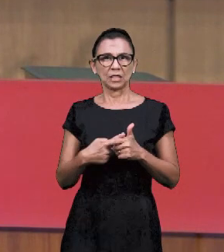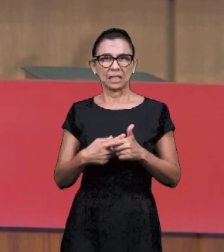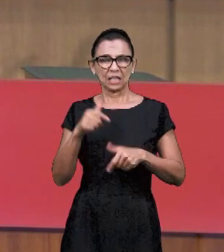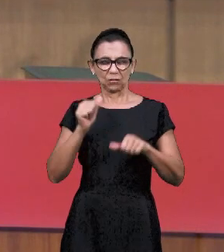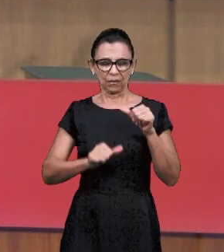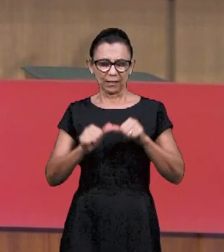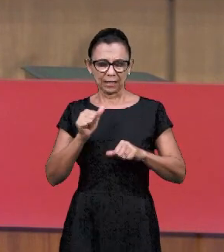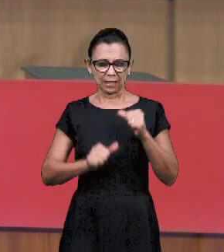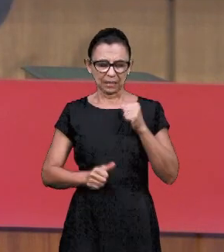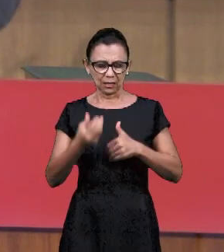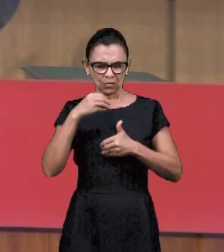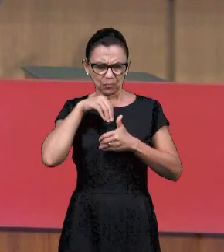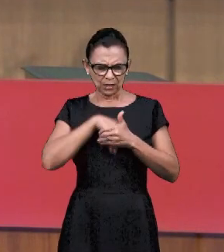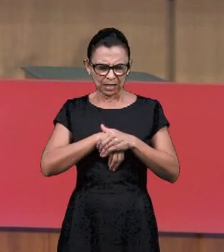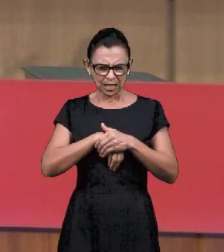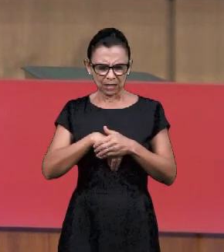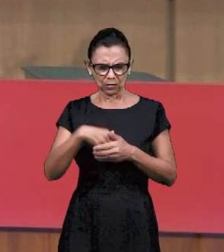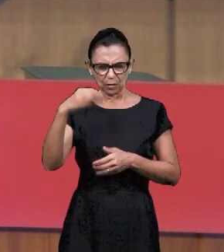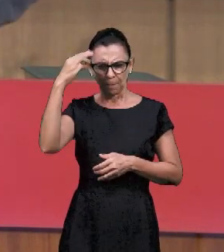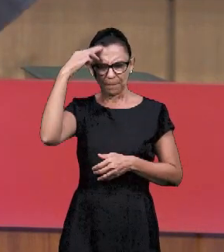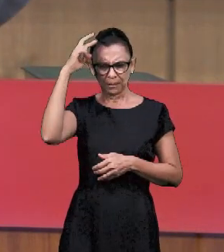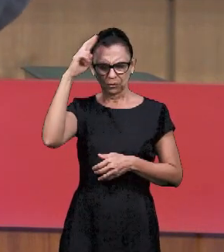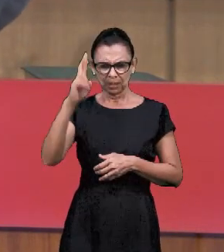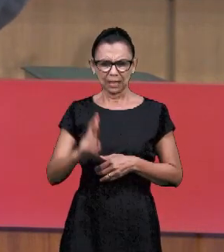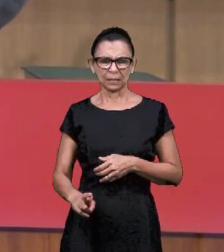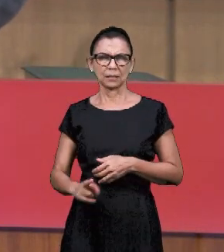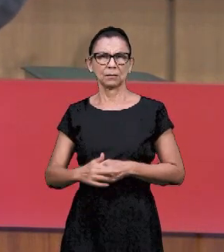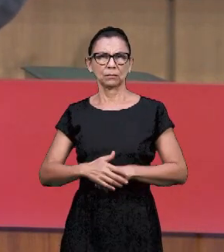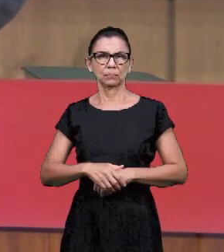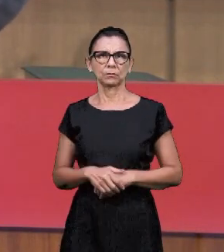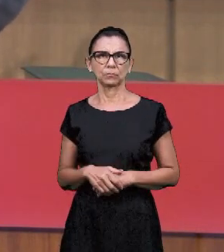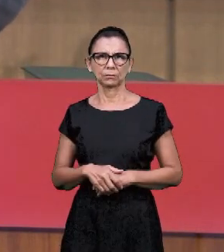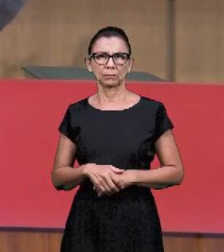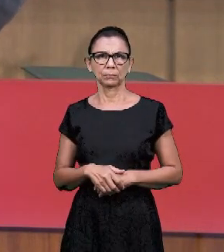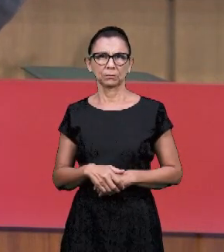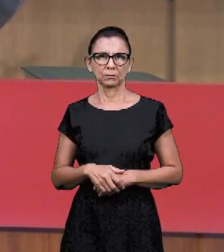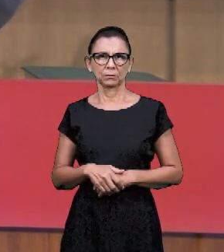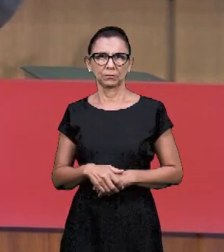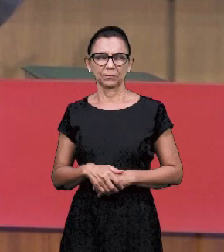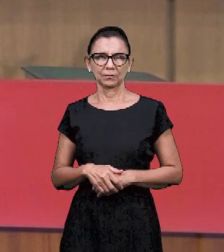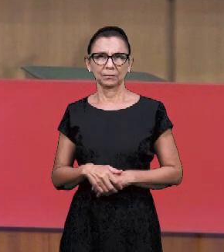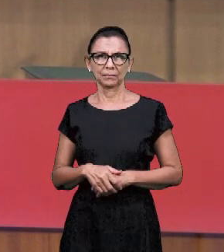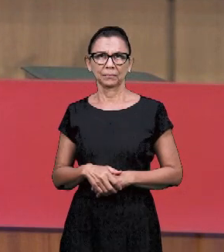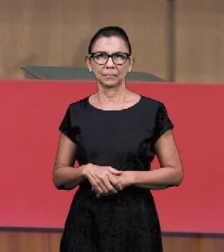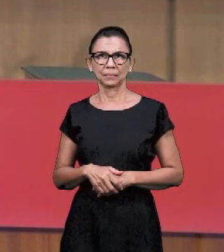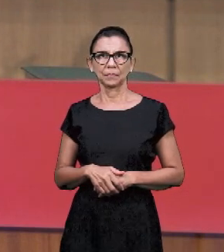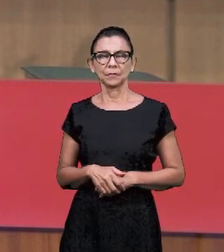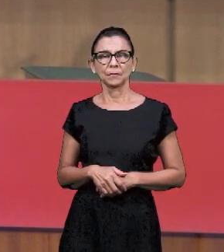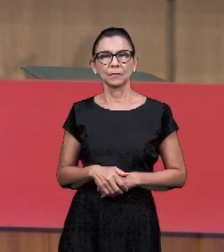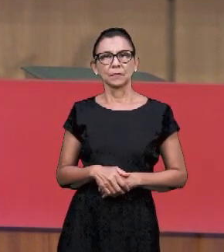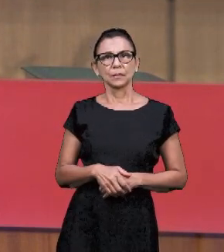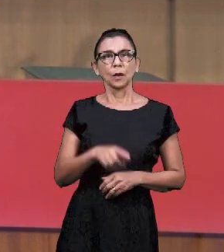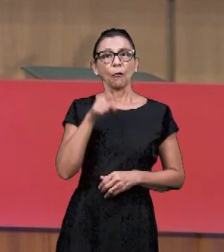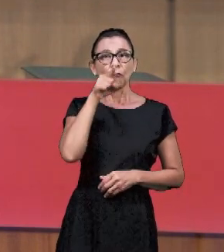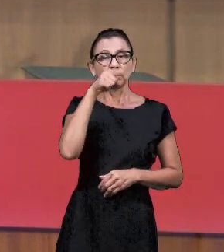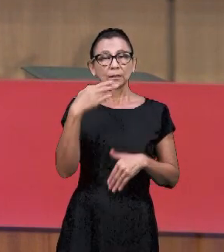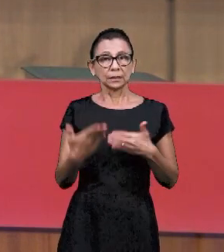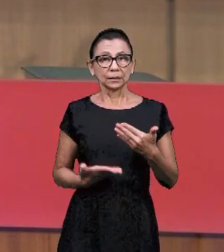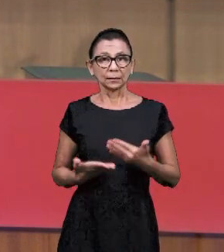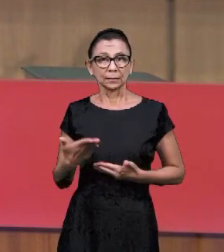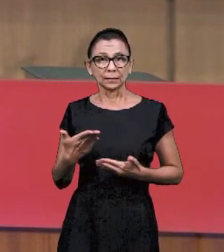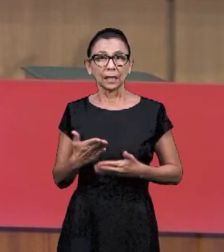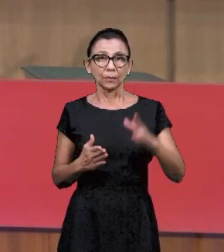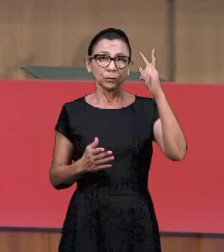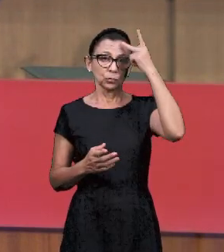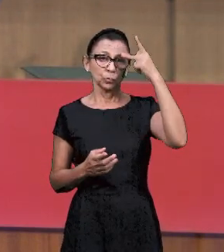себя самого. Ты слуга себя, своего разума, своего мозга. Ты самый большой слуга человека.